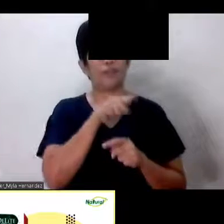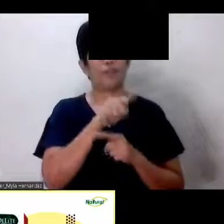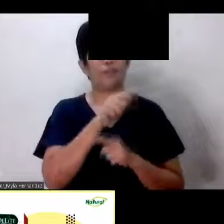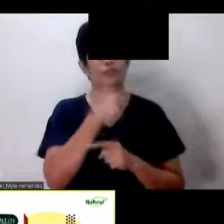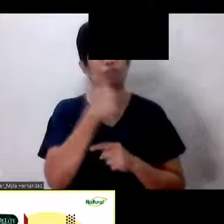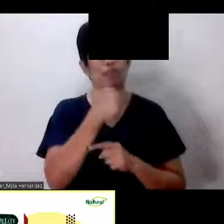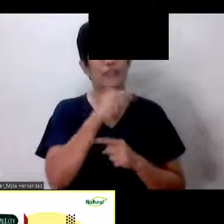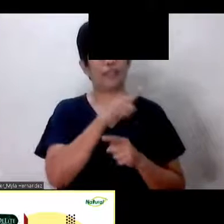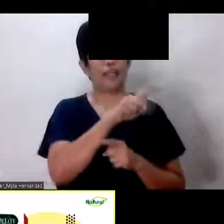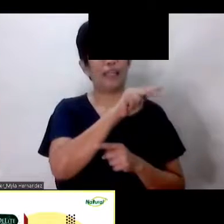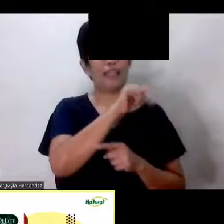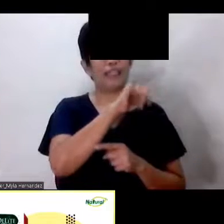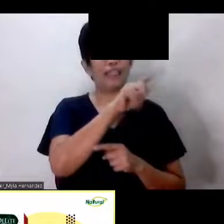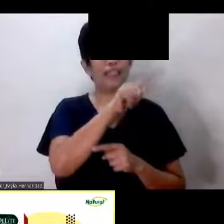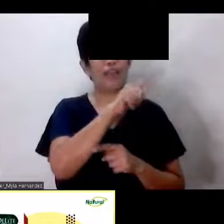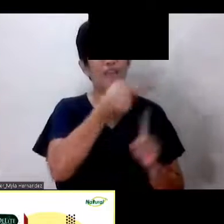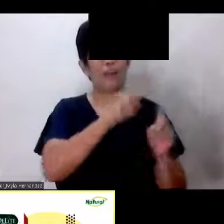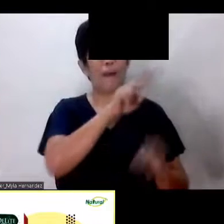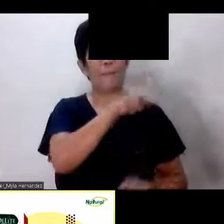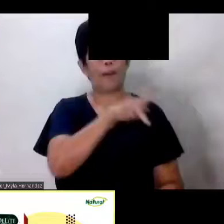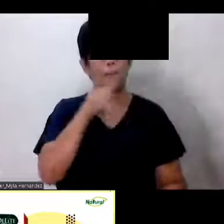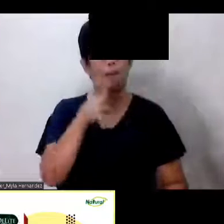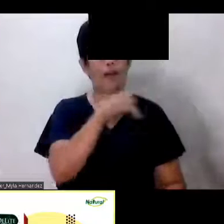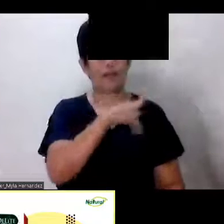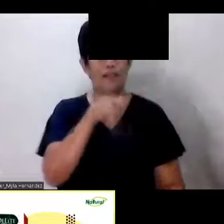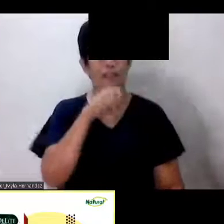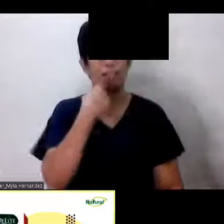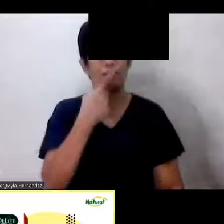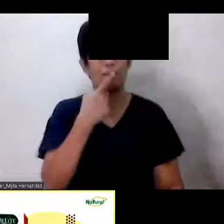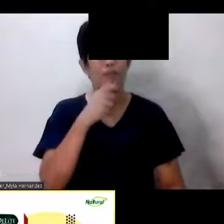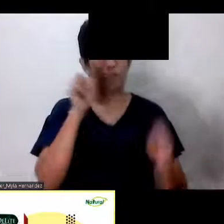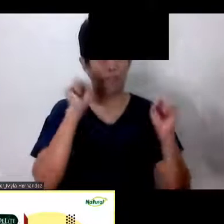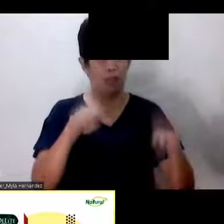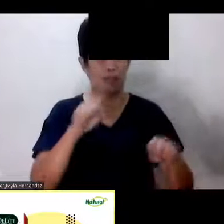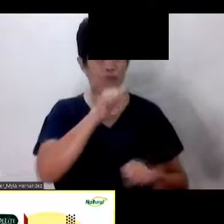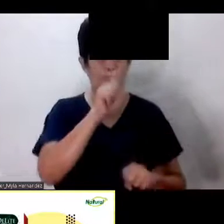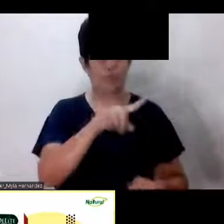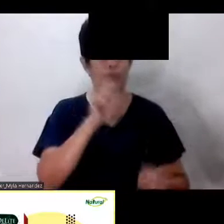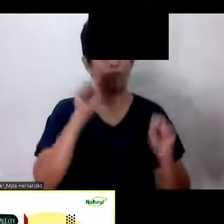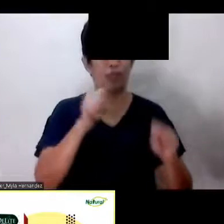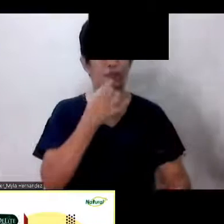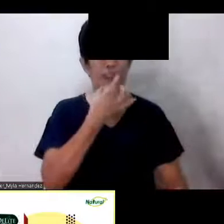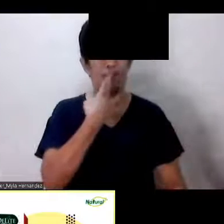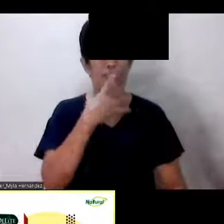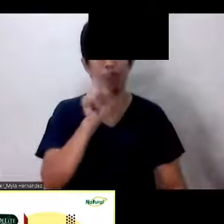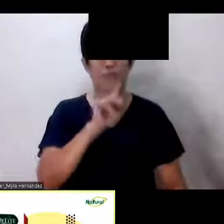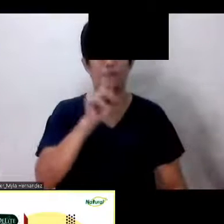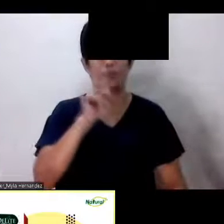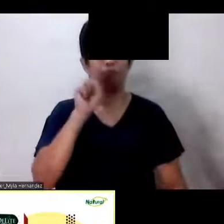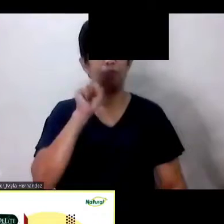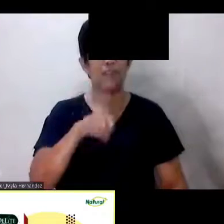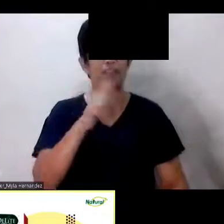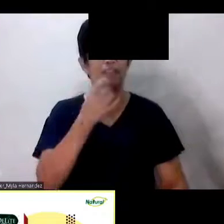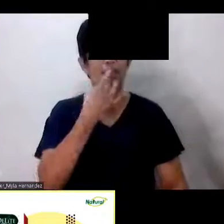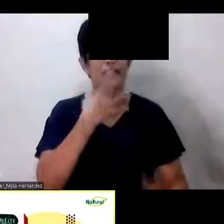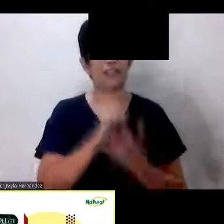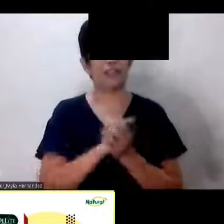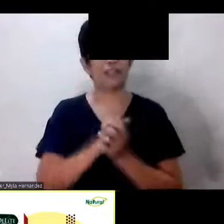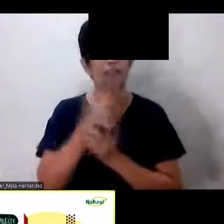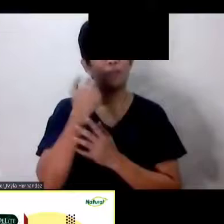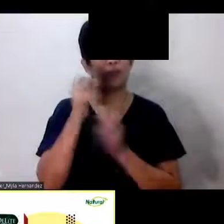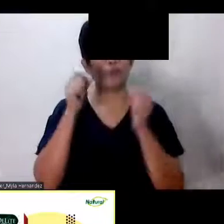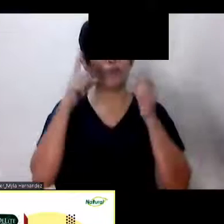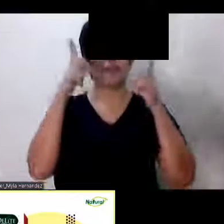Si Nita From Pampanga Ang sabi niya Pwede ba niyang inumin Anong pwede niyang inumin Kasi pagising niya sa umaga